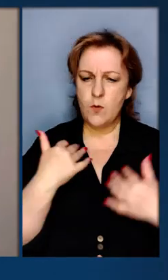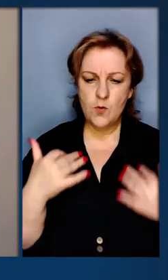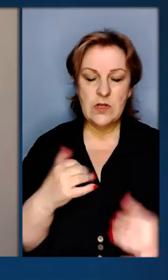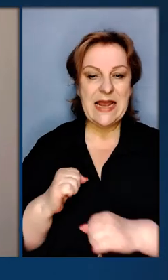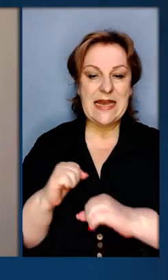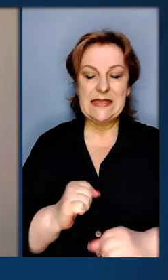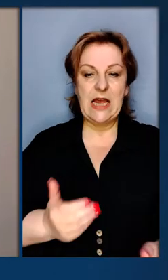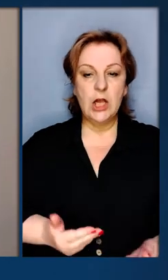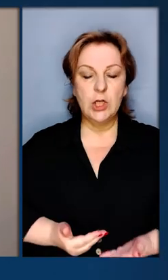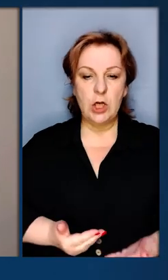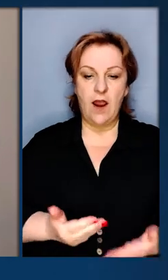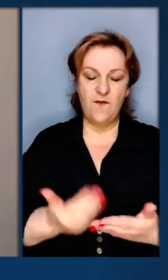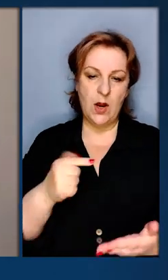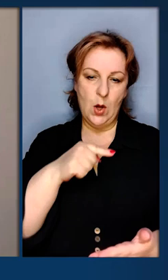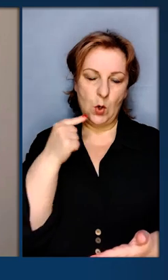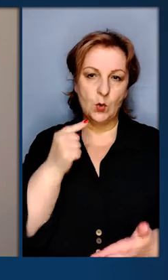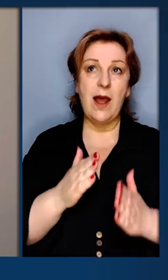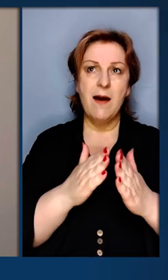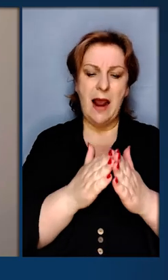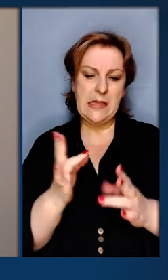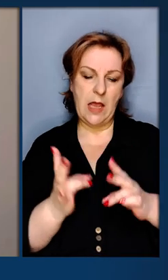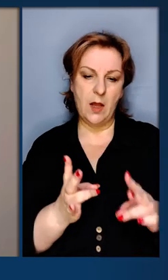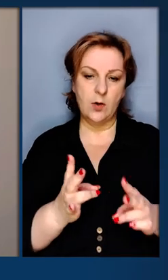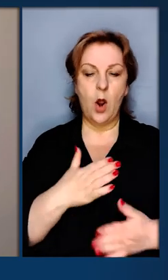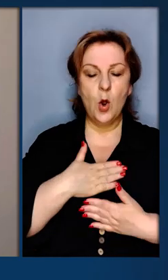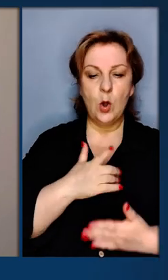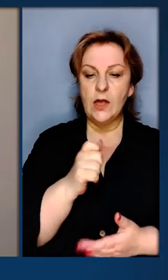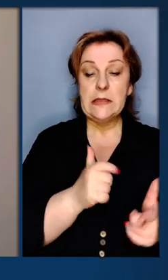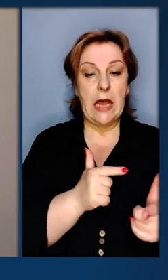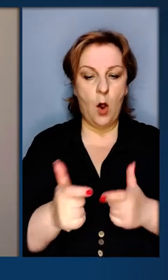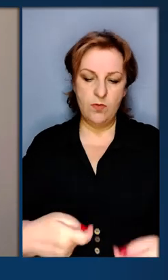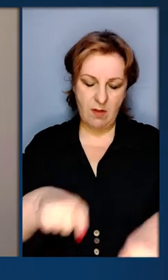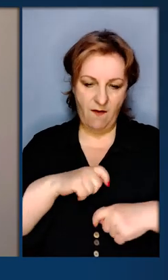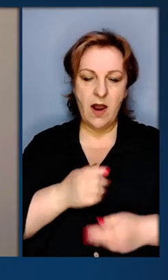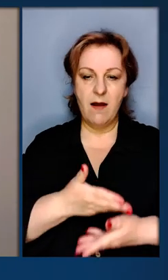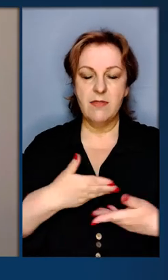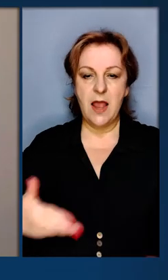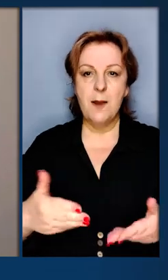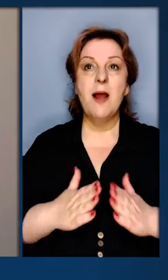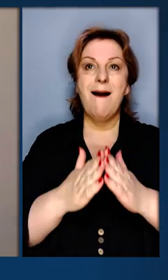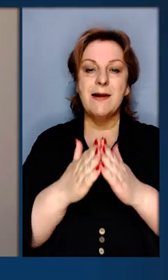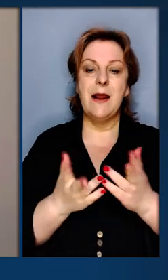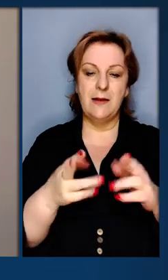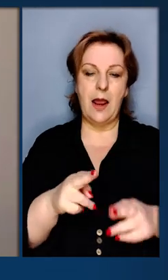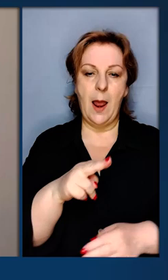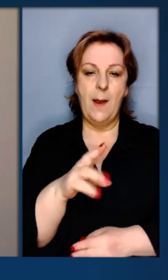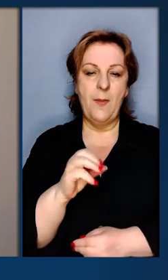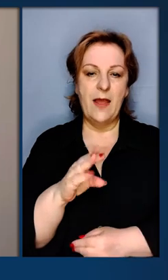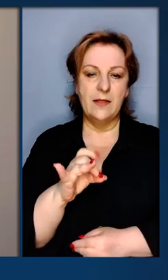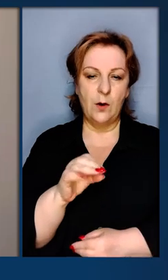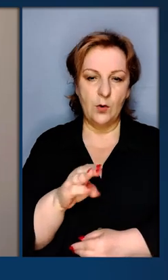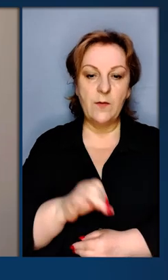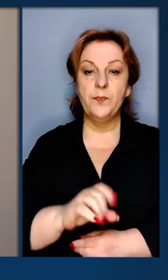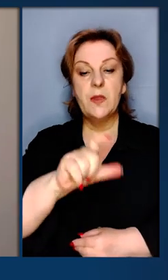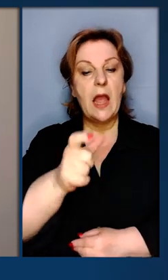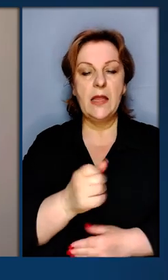потужність у захисті життя від російського ракетного терору. Дякую за готовність надавати нам ракети для петріотів.